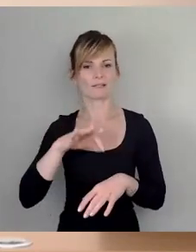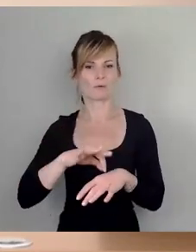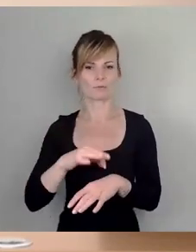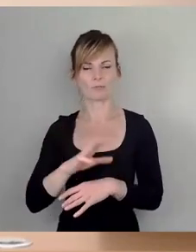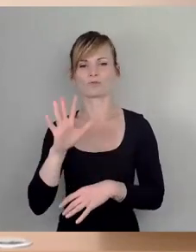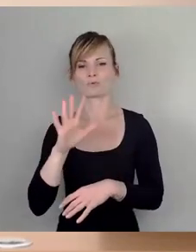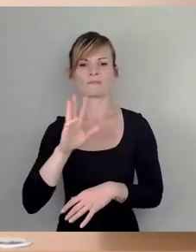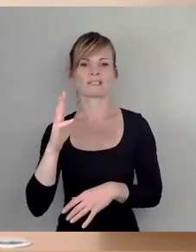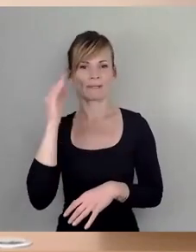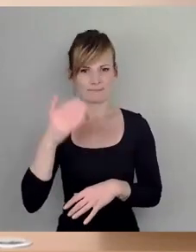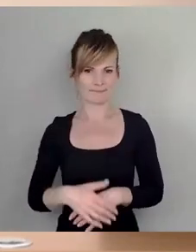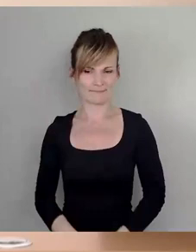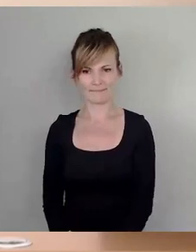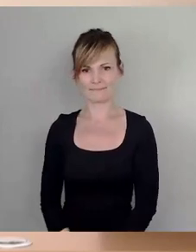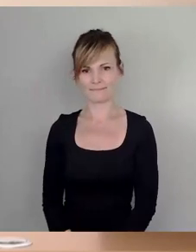-Bissemann dran.